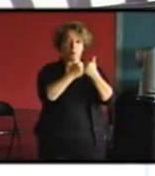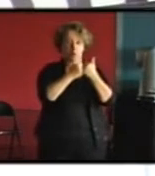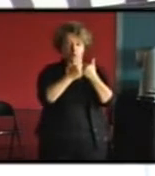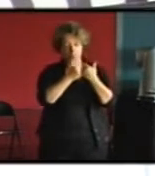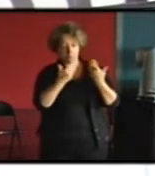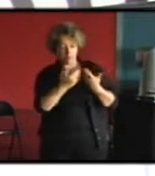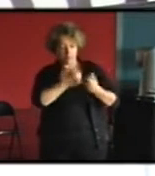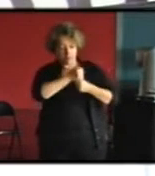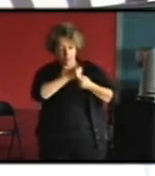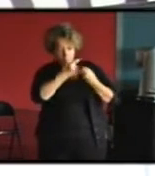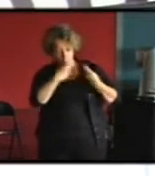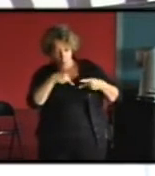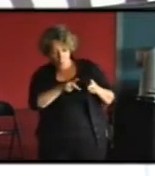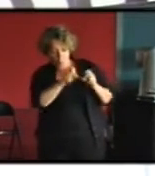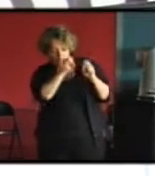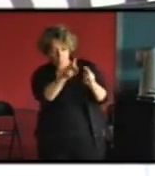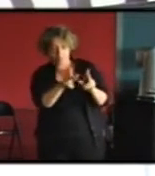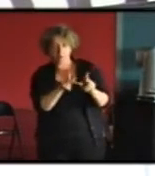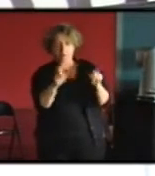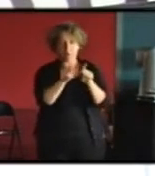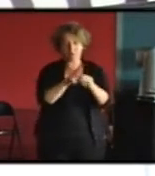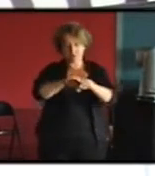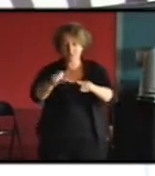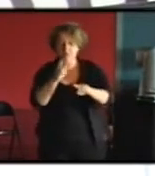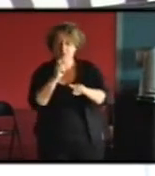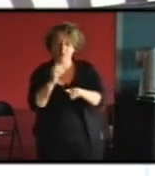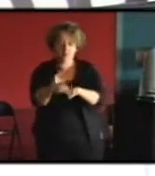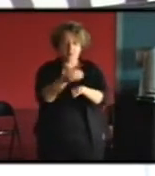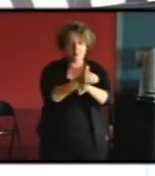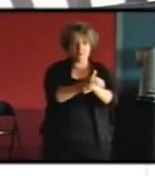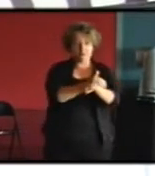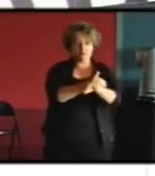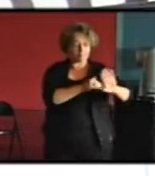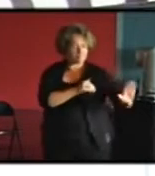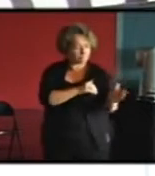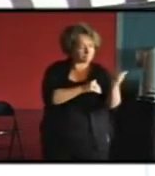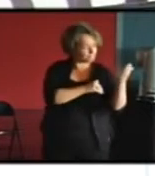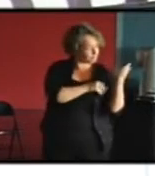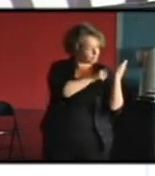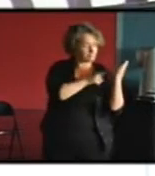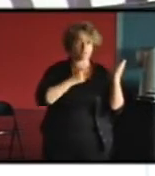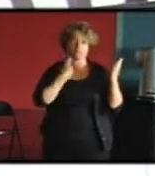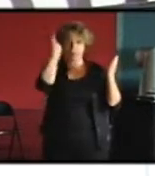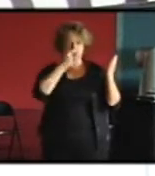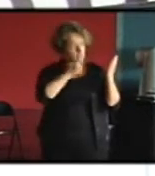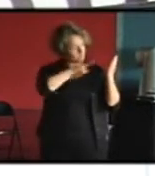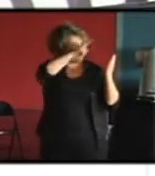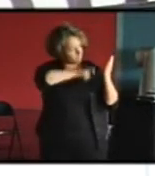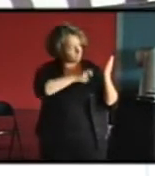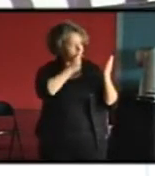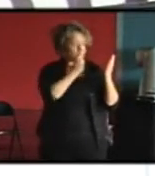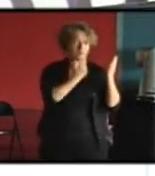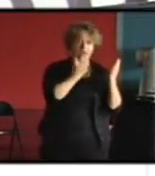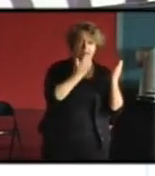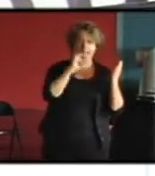on intervient même en amont de la réalisation sur la qualité de la rénovation qui doit être qui va être entreprise ou qui